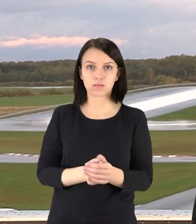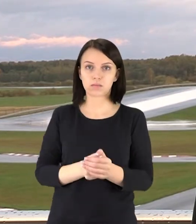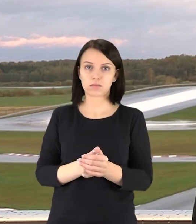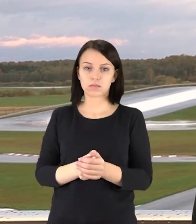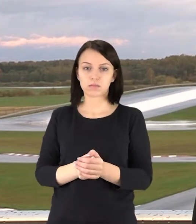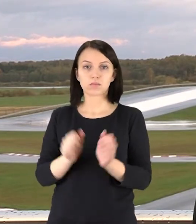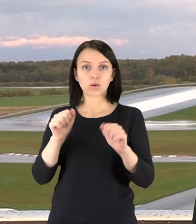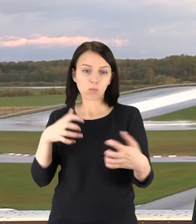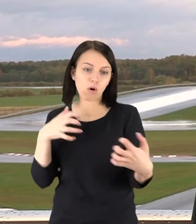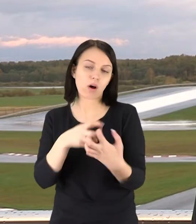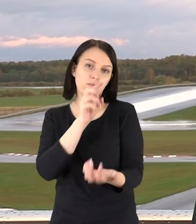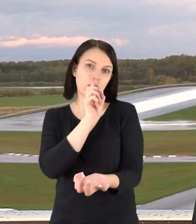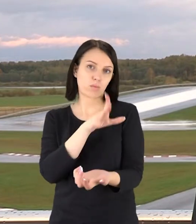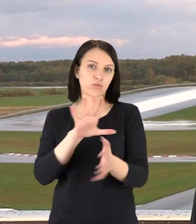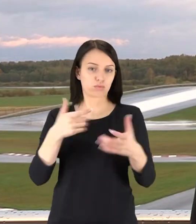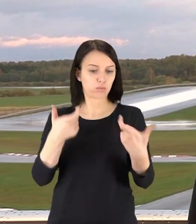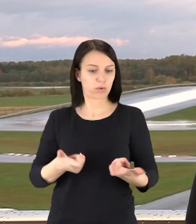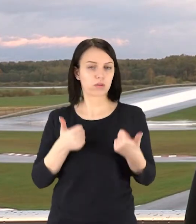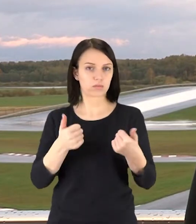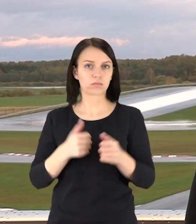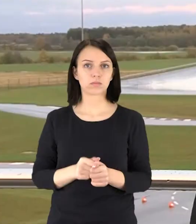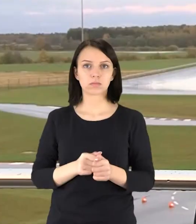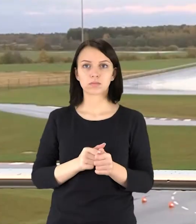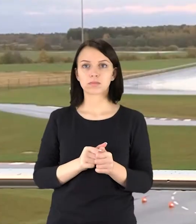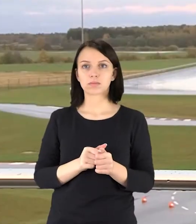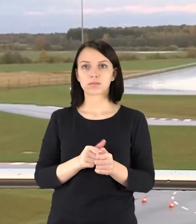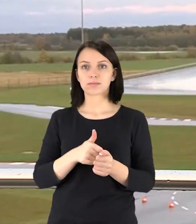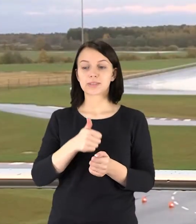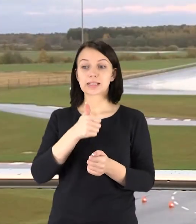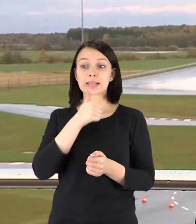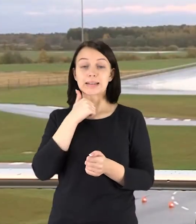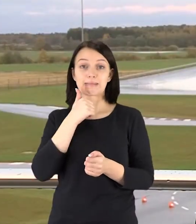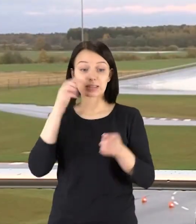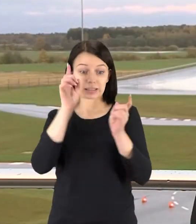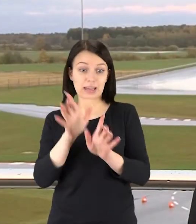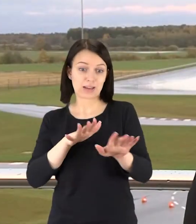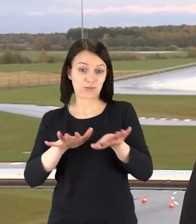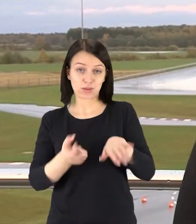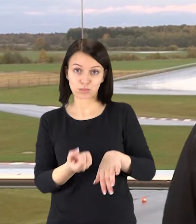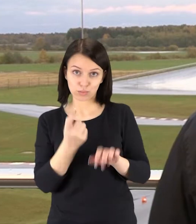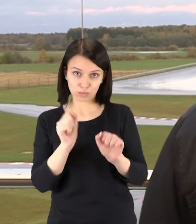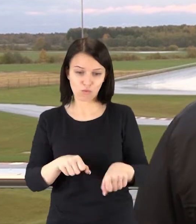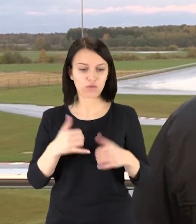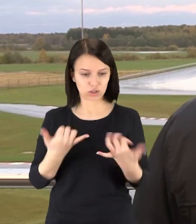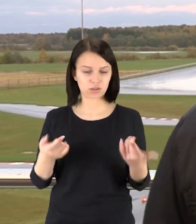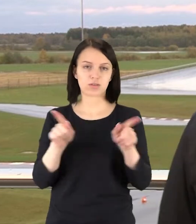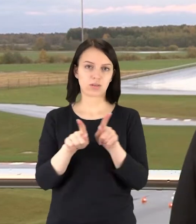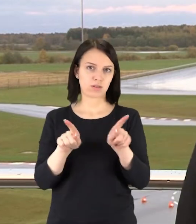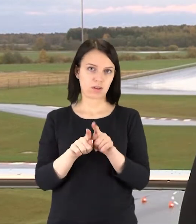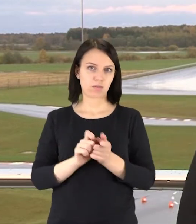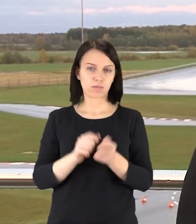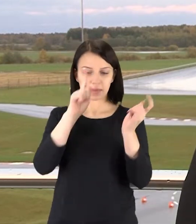sakykim, ar avariją galima išvengti šimtų procentų. Visada gali laukti staigmenų, kaip šiandien man buvo ir